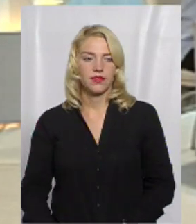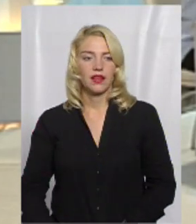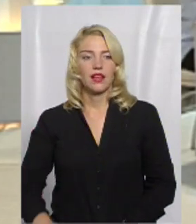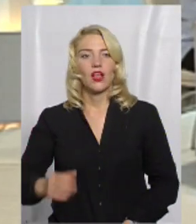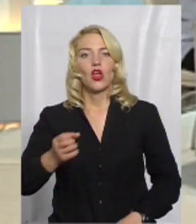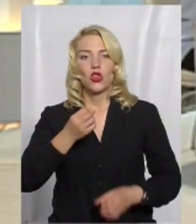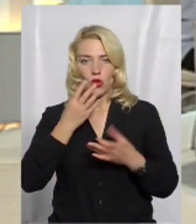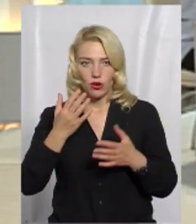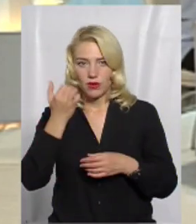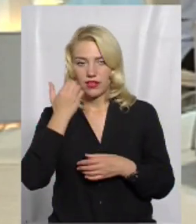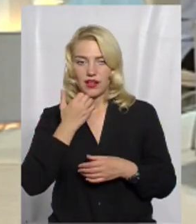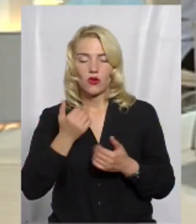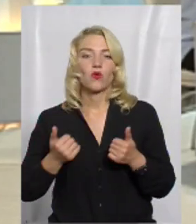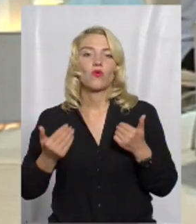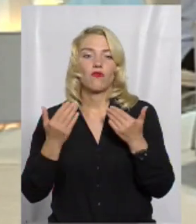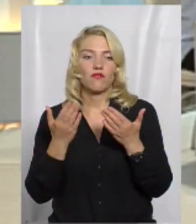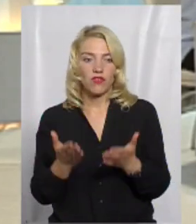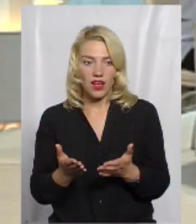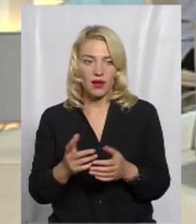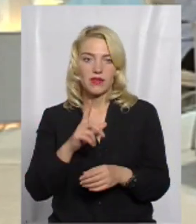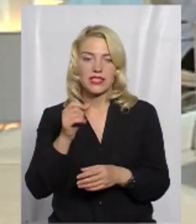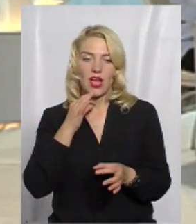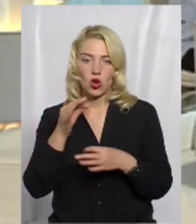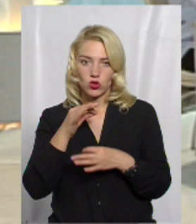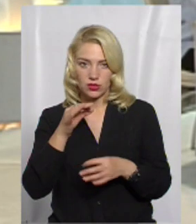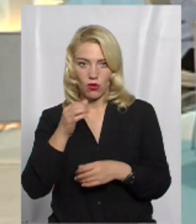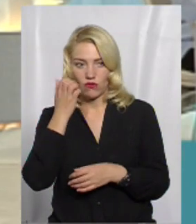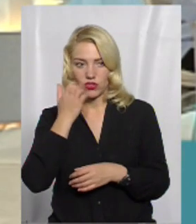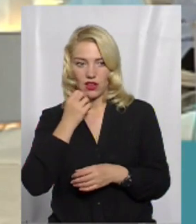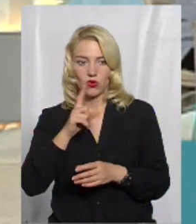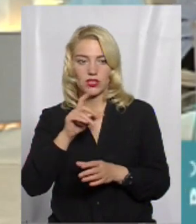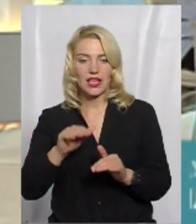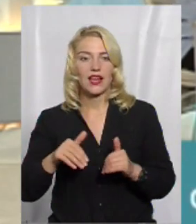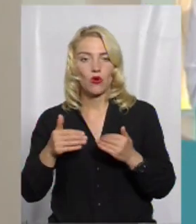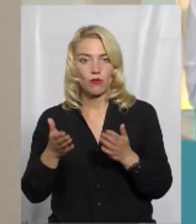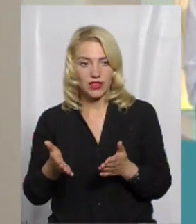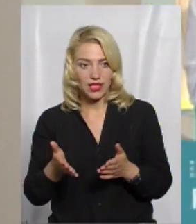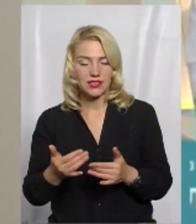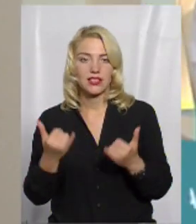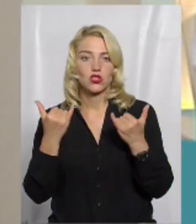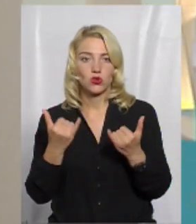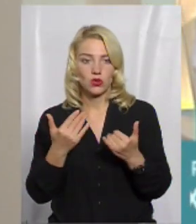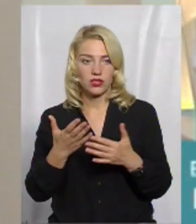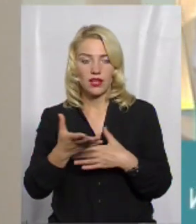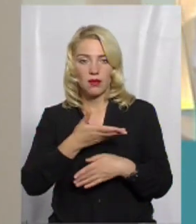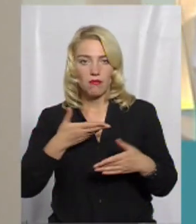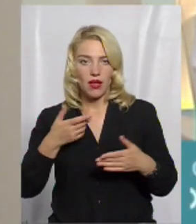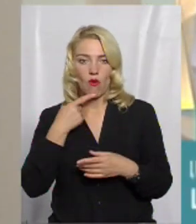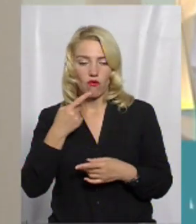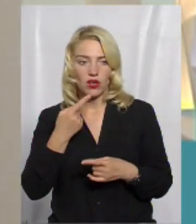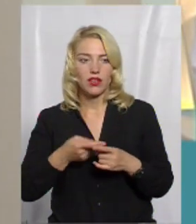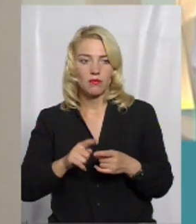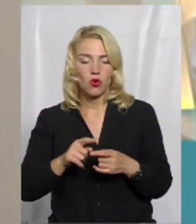Добре. Дякую вам за розмову, дякую за рекомендації. Сьогодні ми говорили